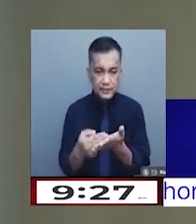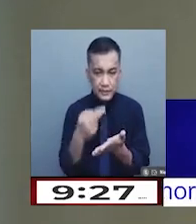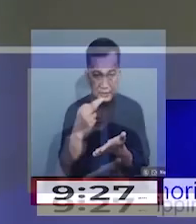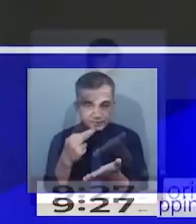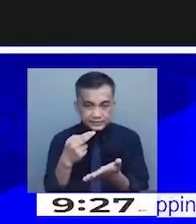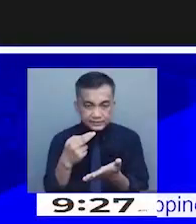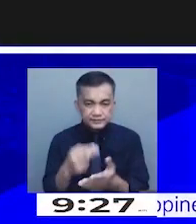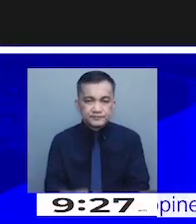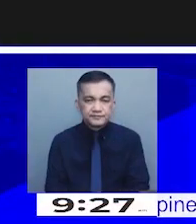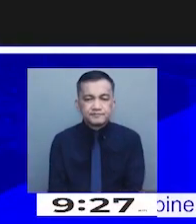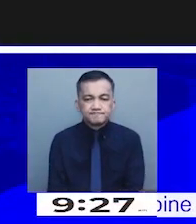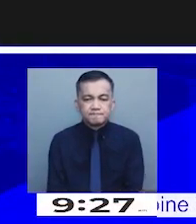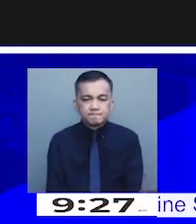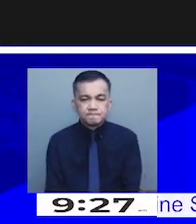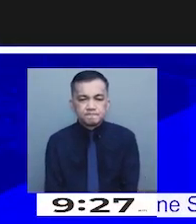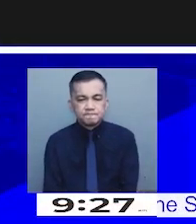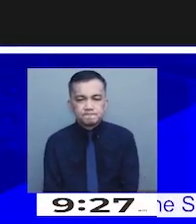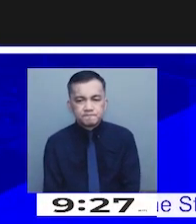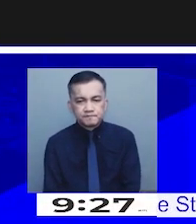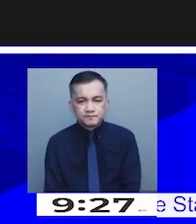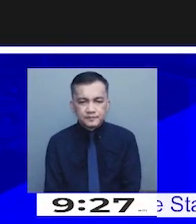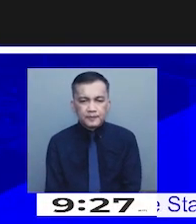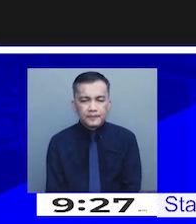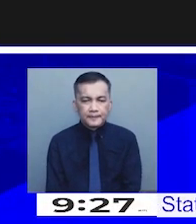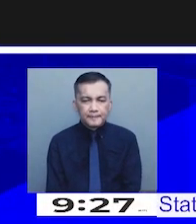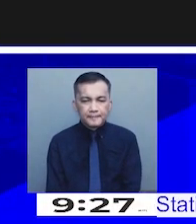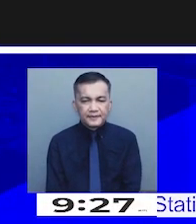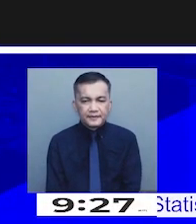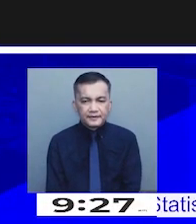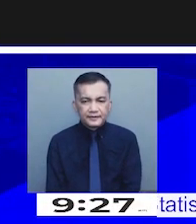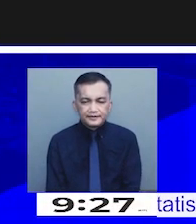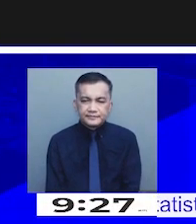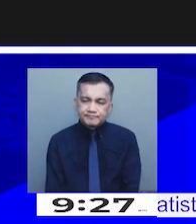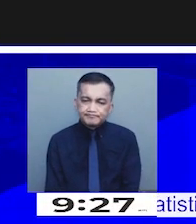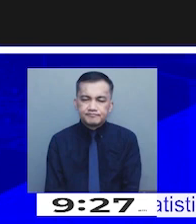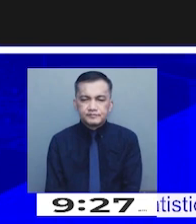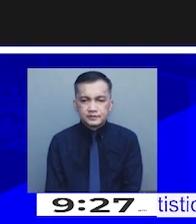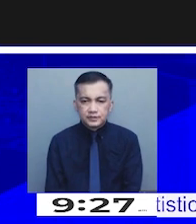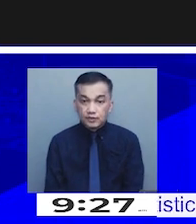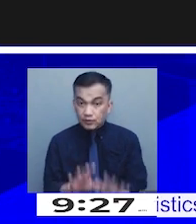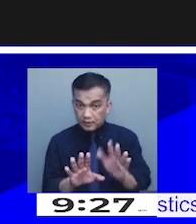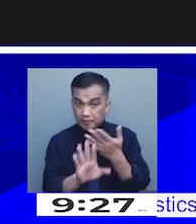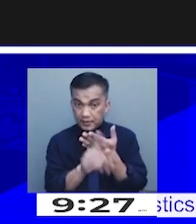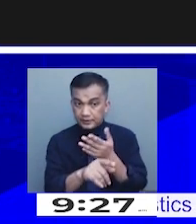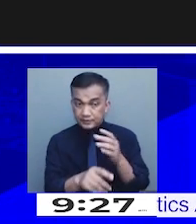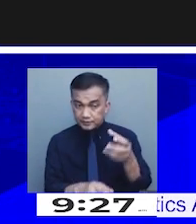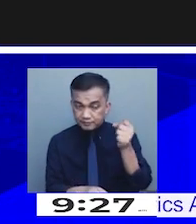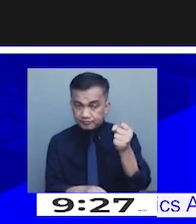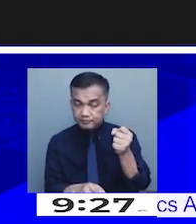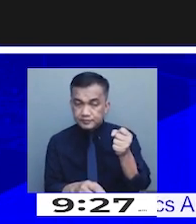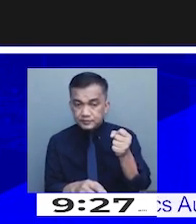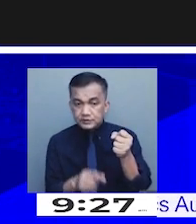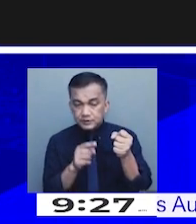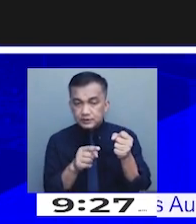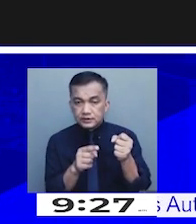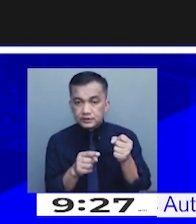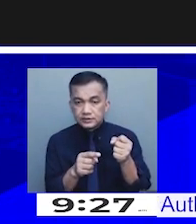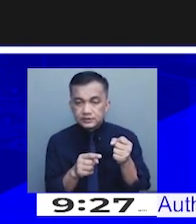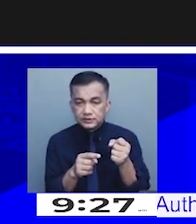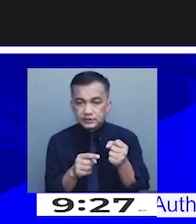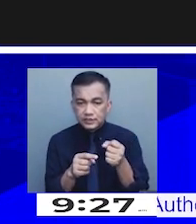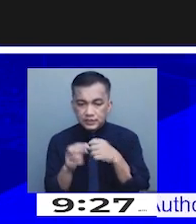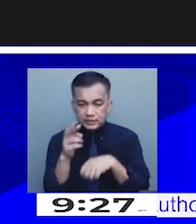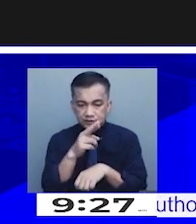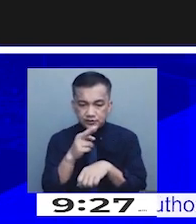Central Visayas. We'll get back to you, ha? Yung ating regional